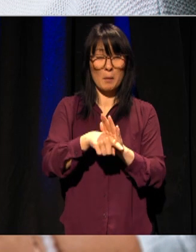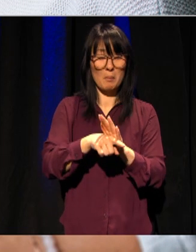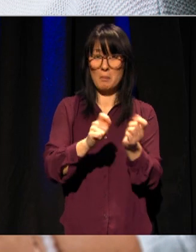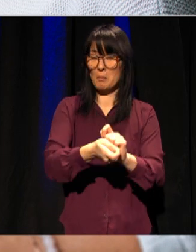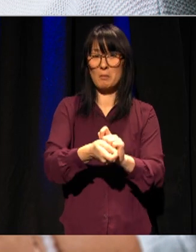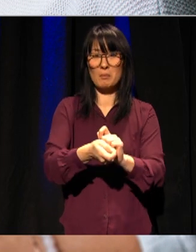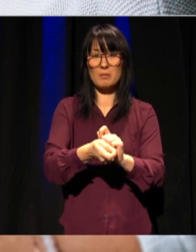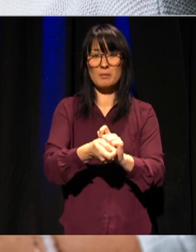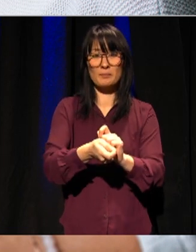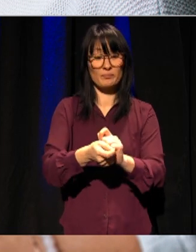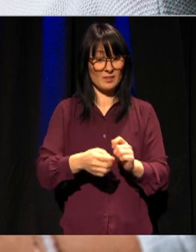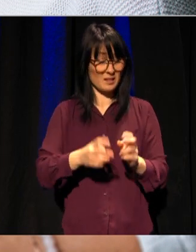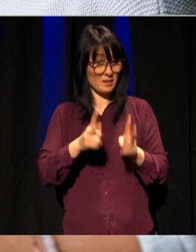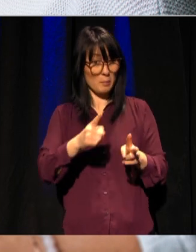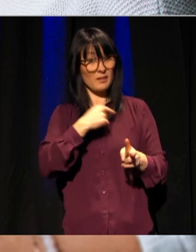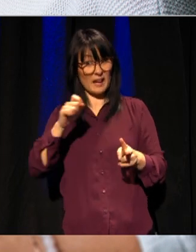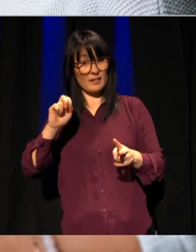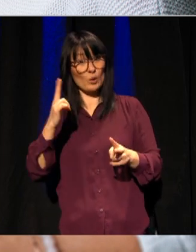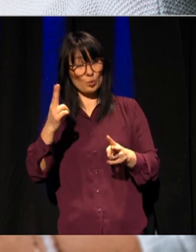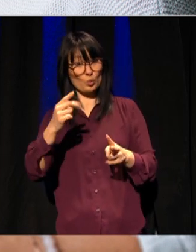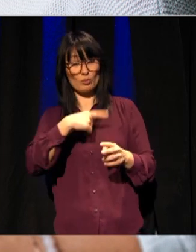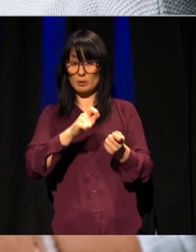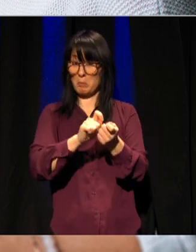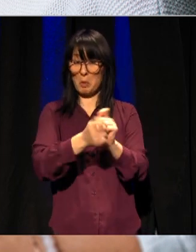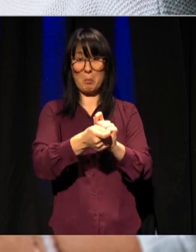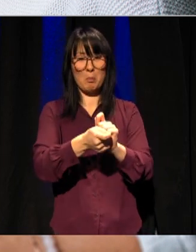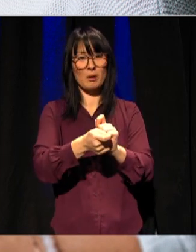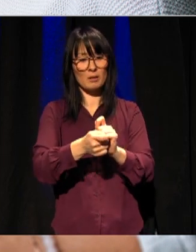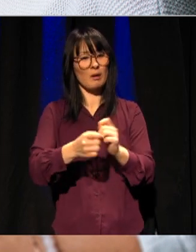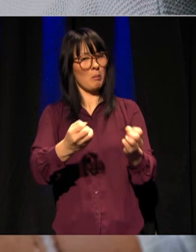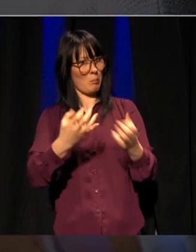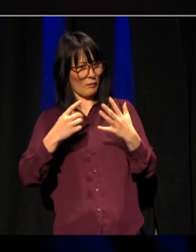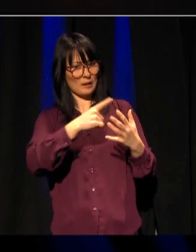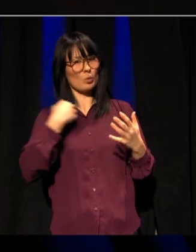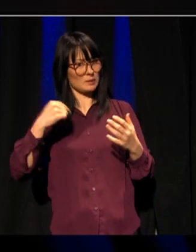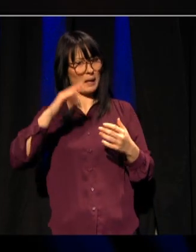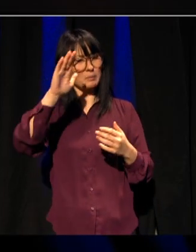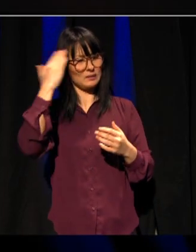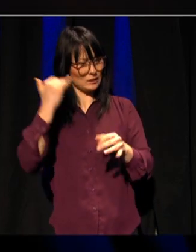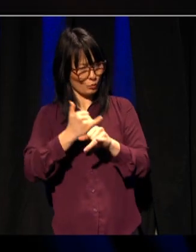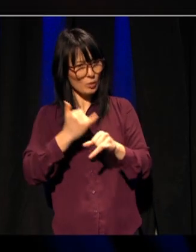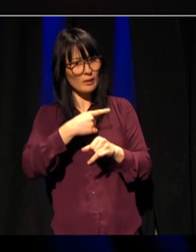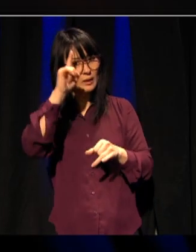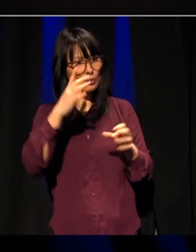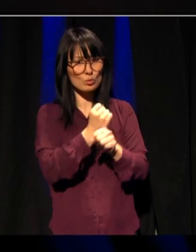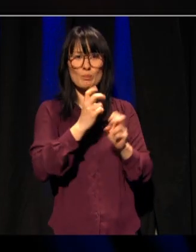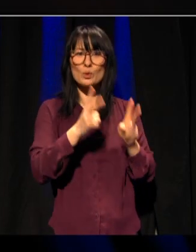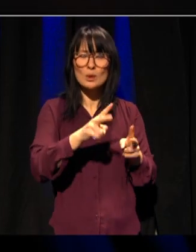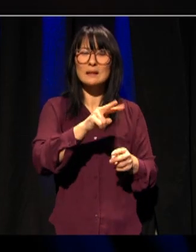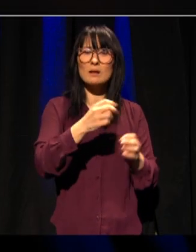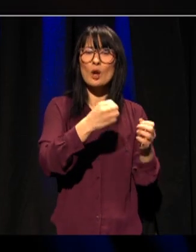MTNU har speedutgaven av digitalisering gjort oss mer bevisste på hva digitale løsninger kan brukes til,